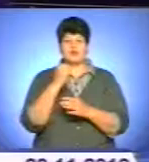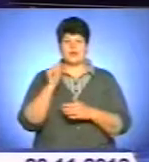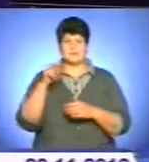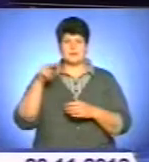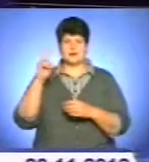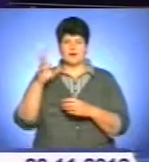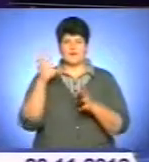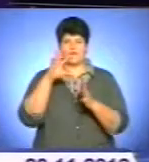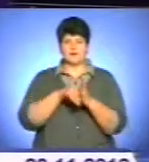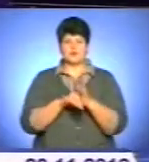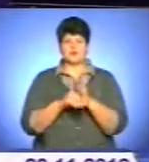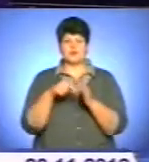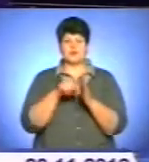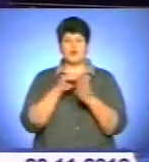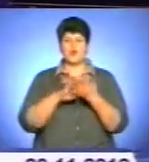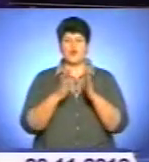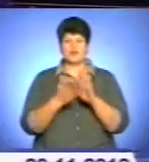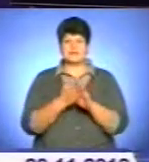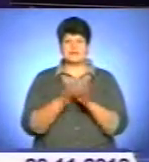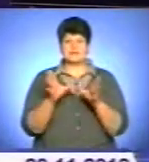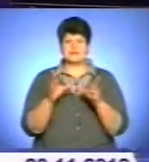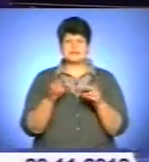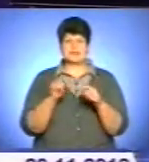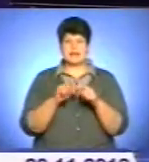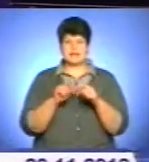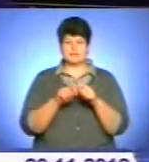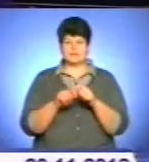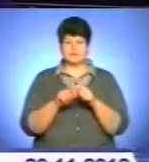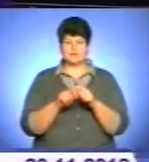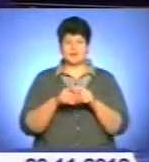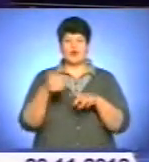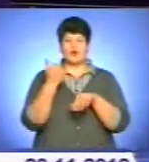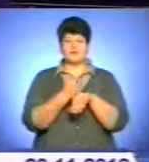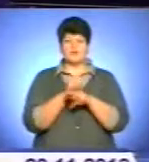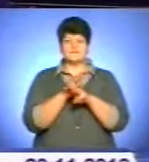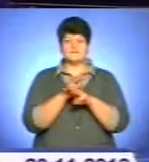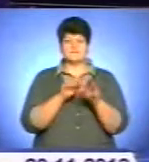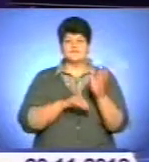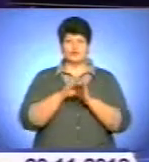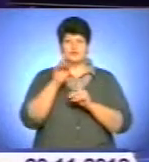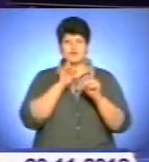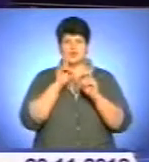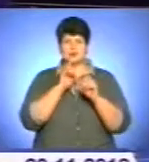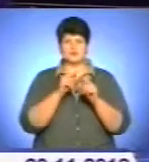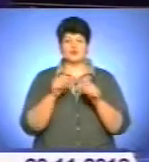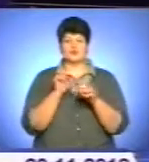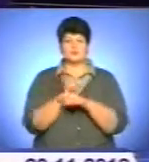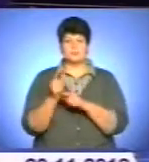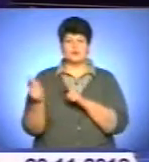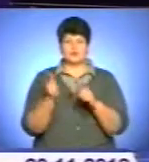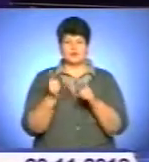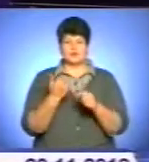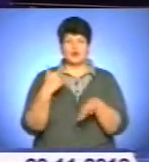поняття «угоди зі слідством». Голова Верховної Ради України Володимир Литвин доручив підготувати останнє засідання